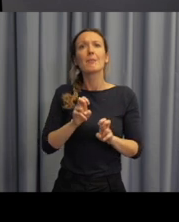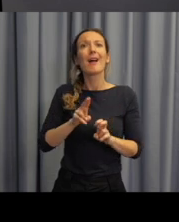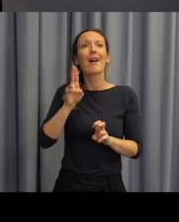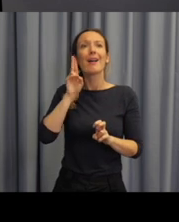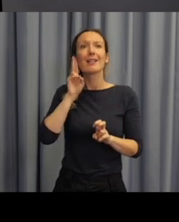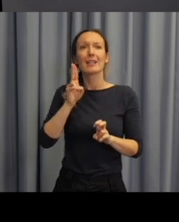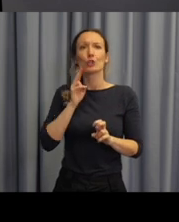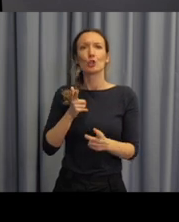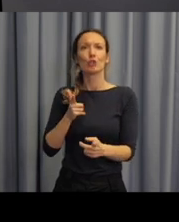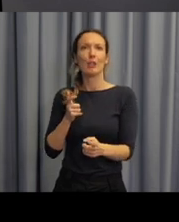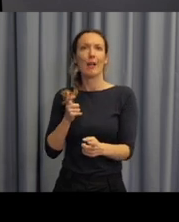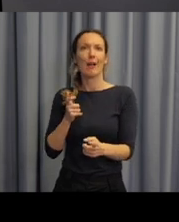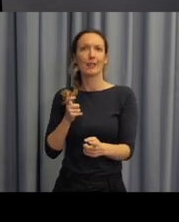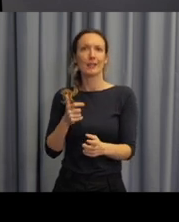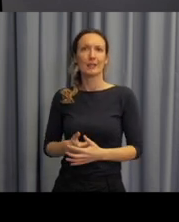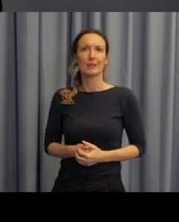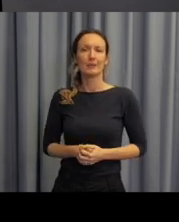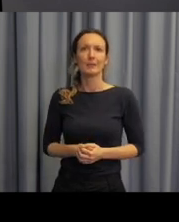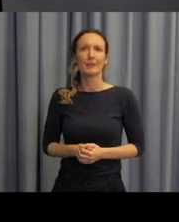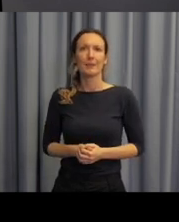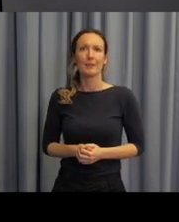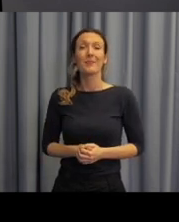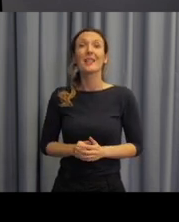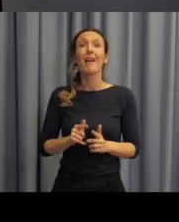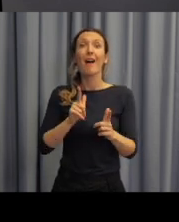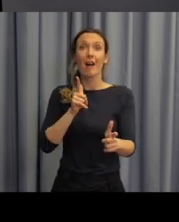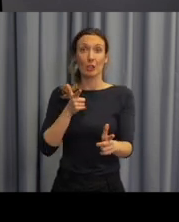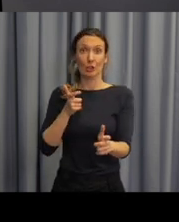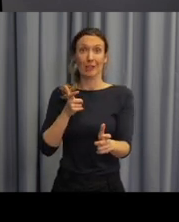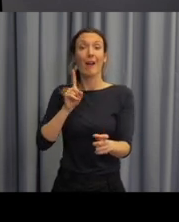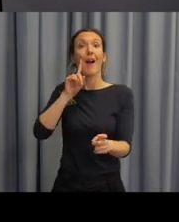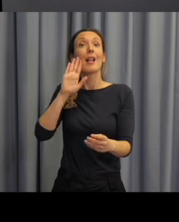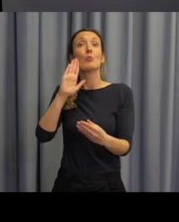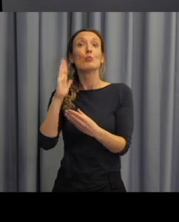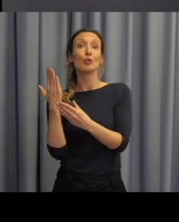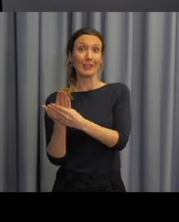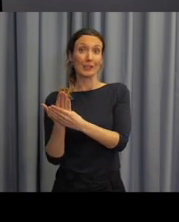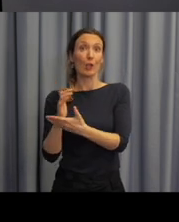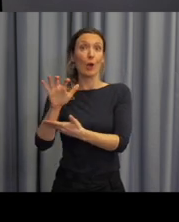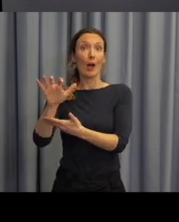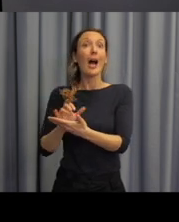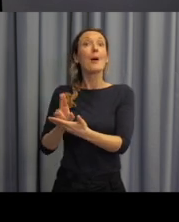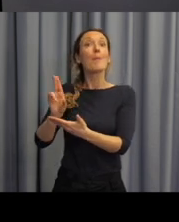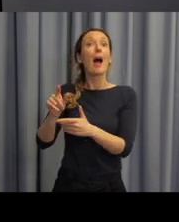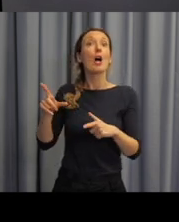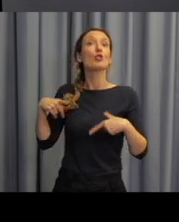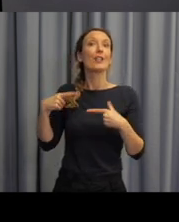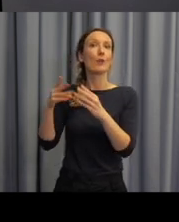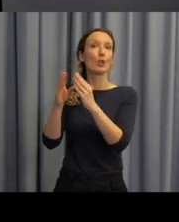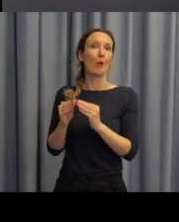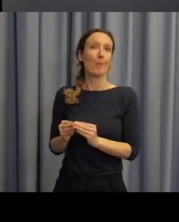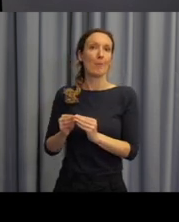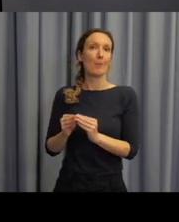neslyšícími střelci, ale v příloze je možnost pracovat s životopisy